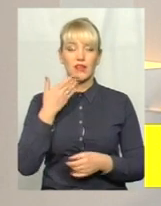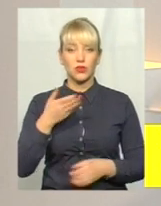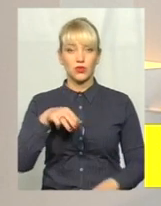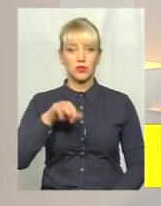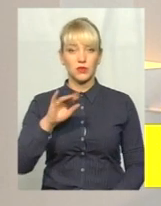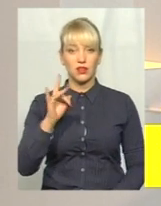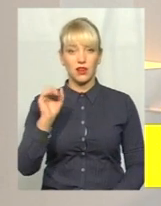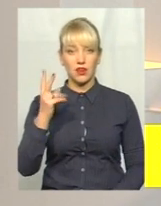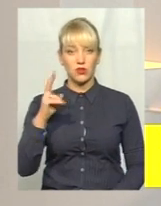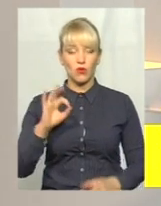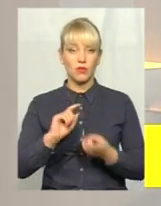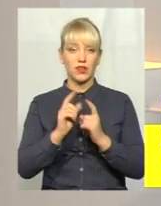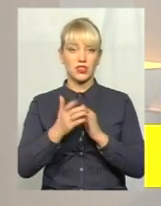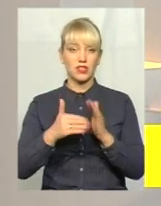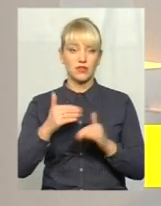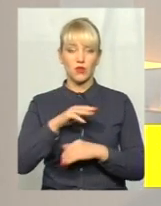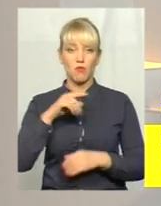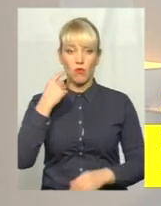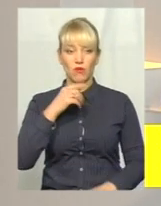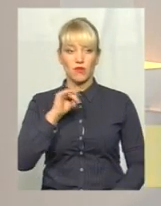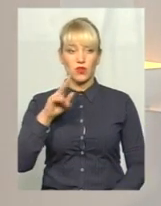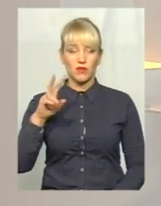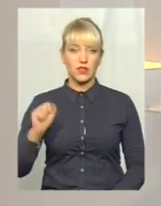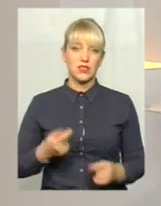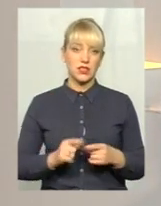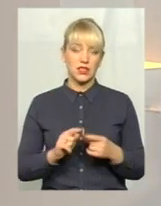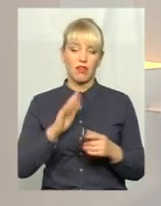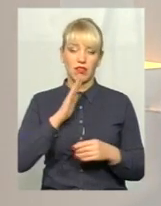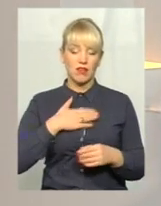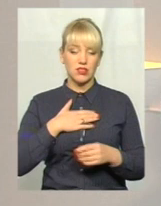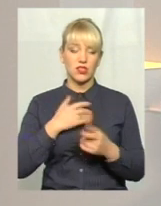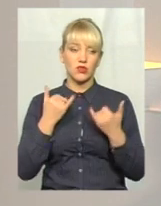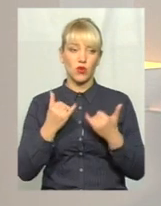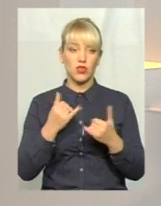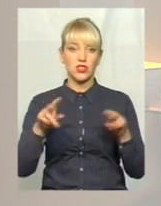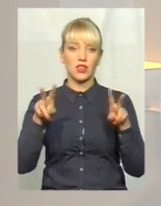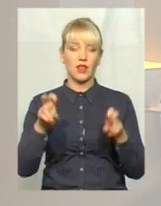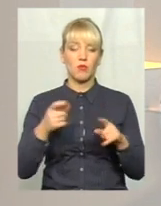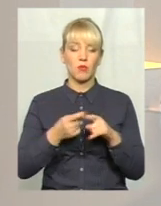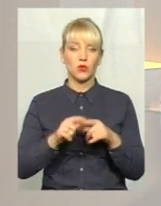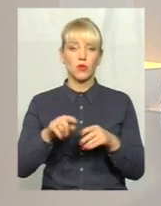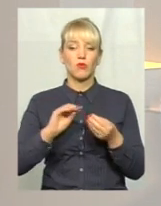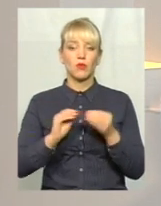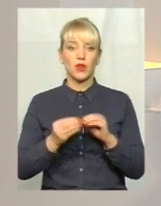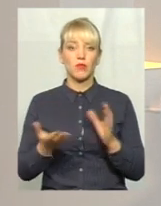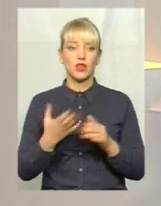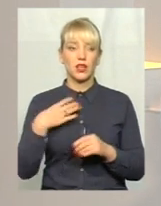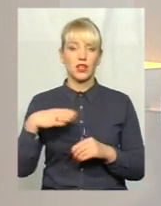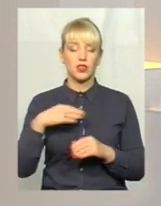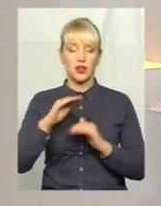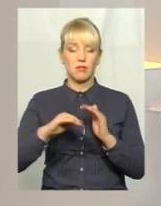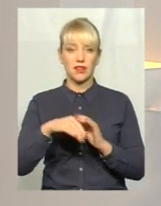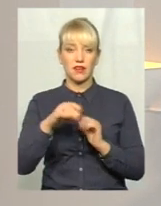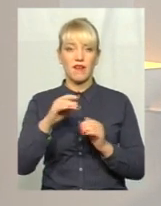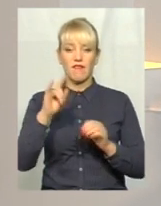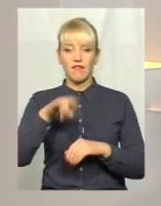«Переклад на мову жестів» Оксана Фіновська. Наша сьогоднішня тема про ту проблему, яка чекає під вікнами